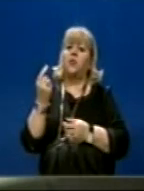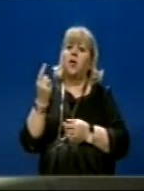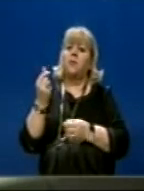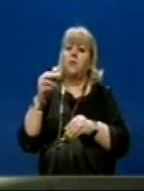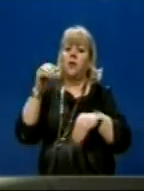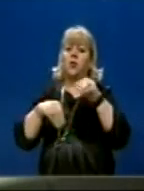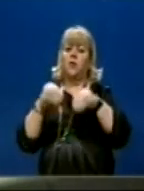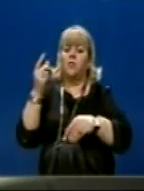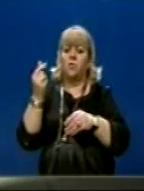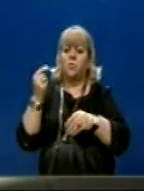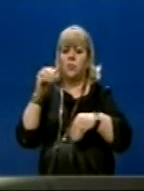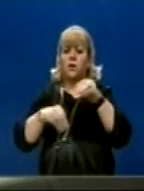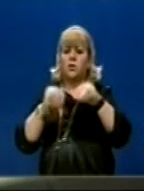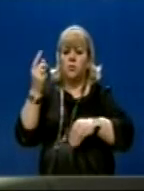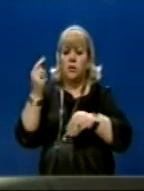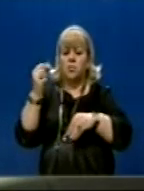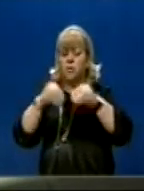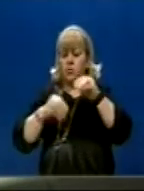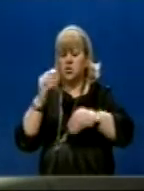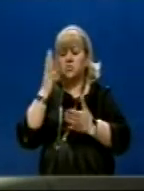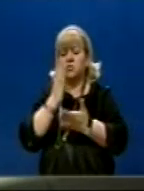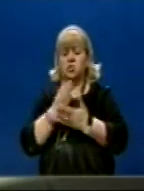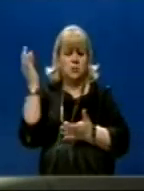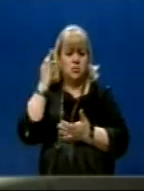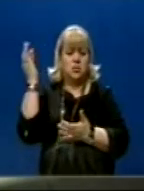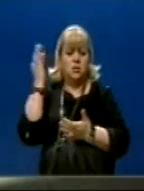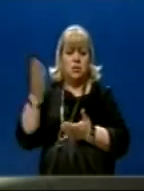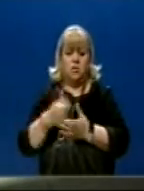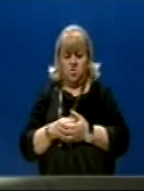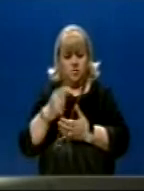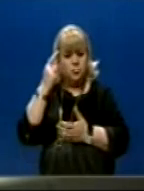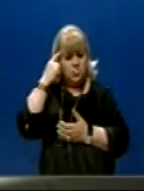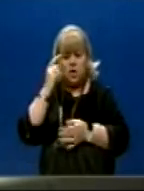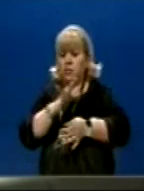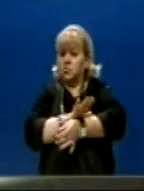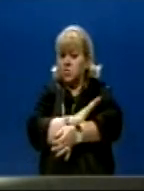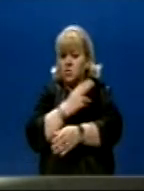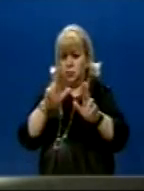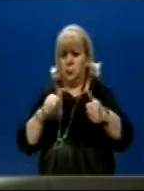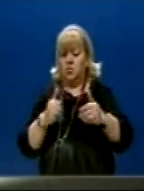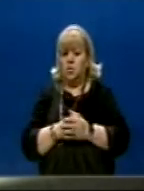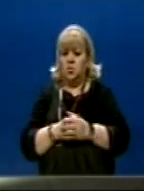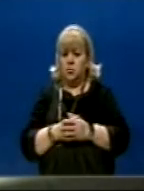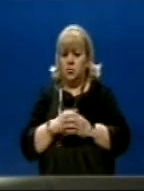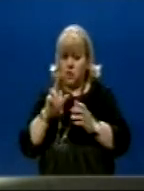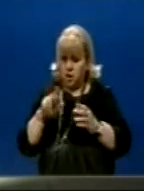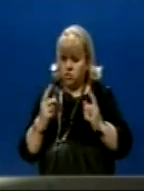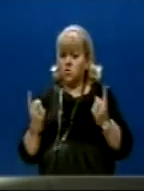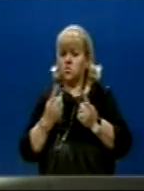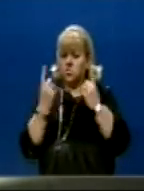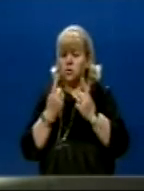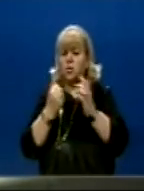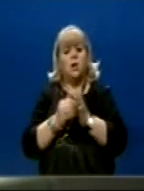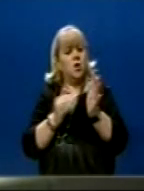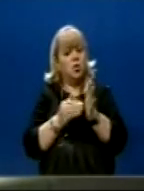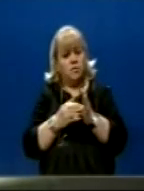vetëm pare, vota, pare, vota Pare, vota Asë gjë tjetër nuk pëndëgjë këtu Mëndoni që i ka ndjenja Mëndoni që i ka, ka ndodhë di shka Mëndoni që i ka di